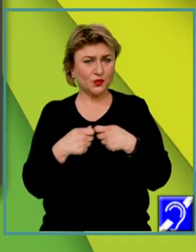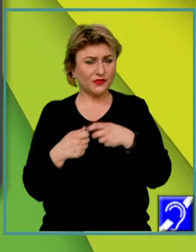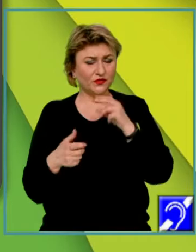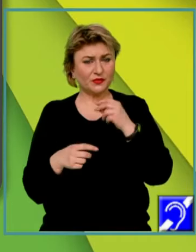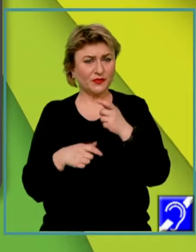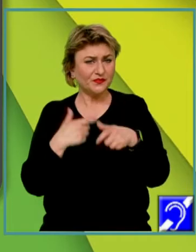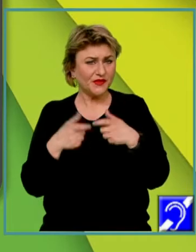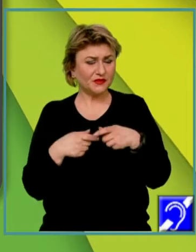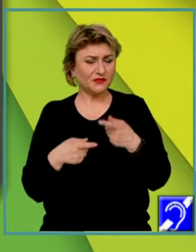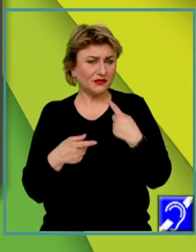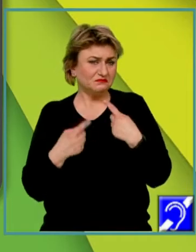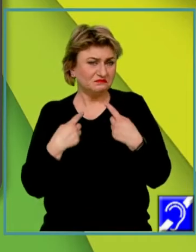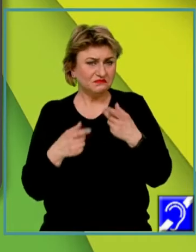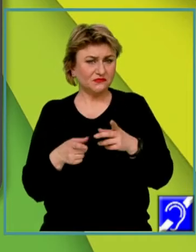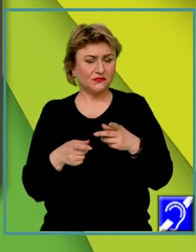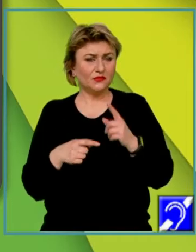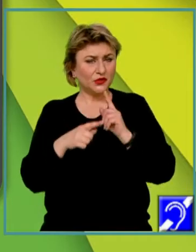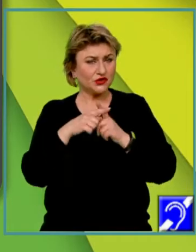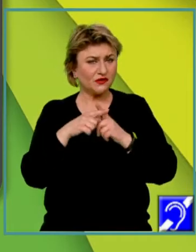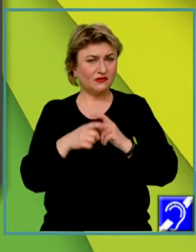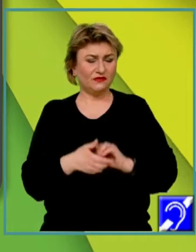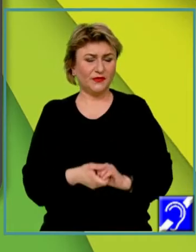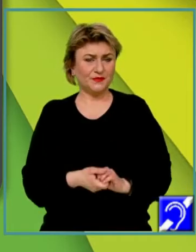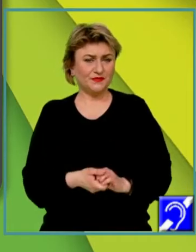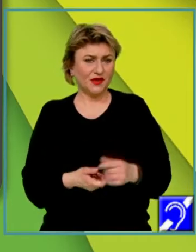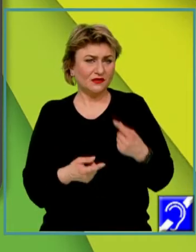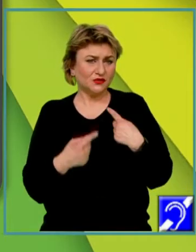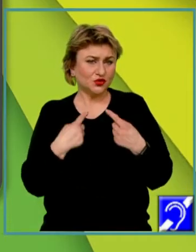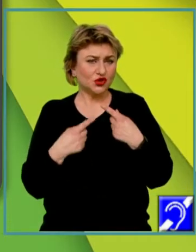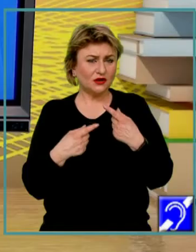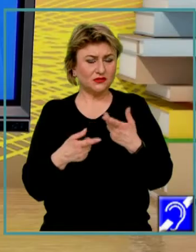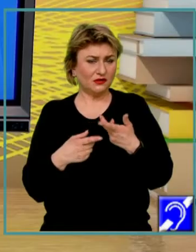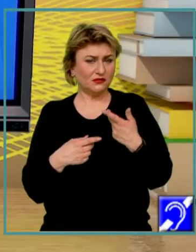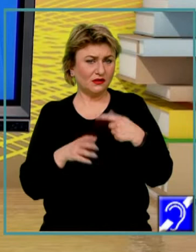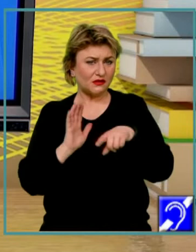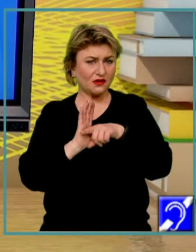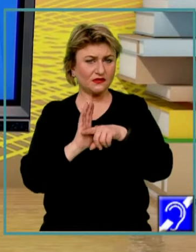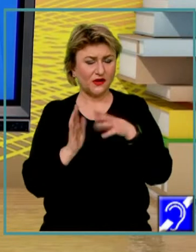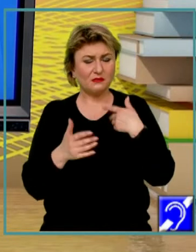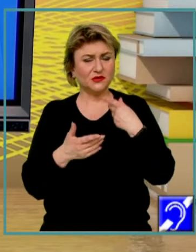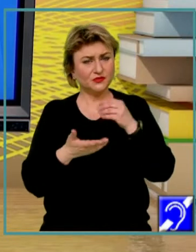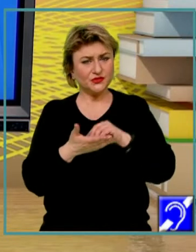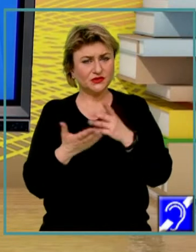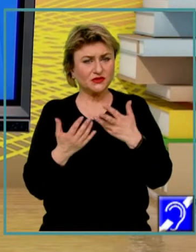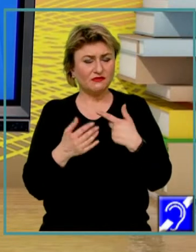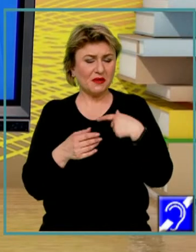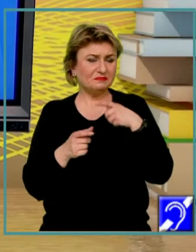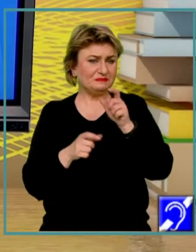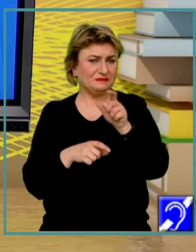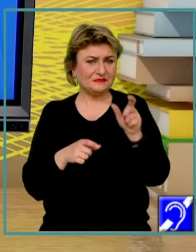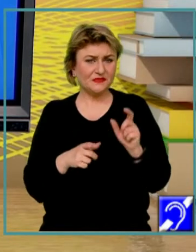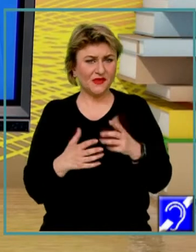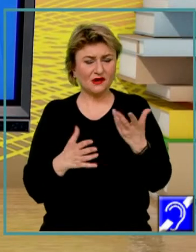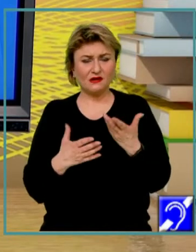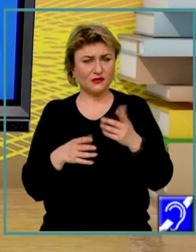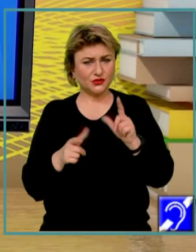socializarea pozitivă, socializare negativă. Am selectat câteva concepte pe care